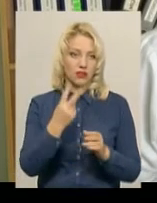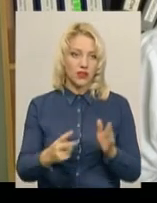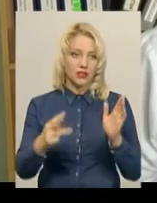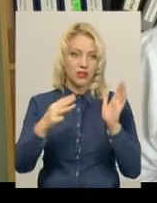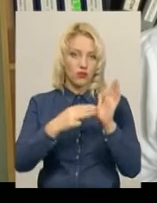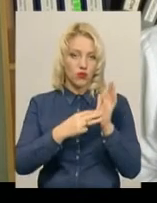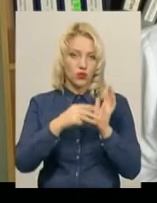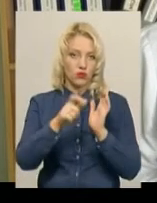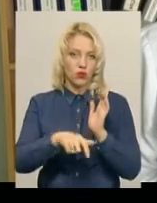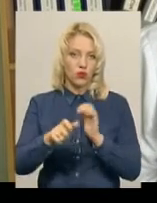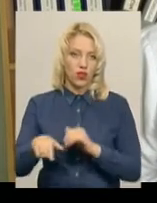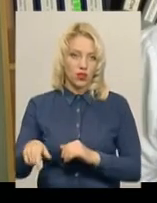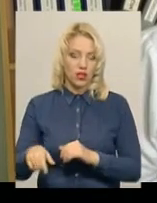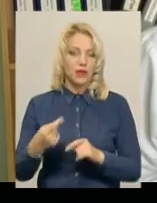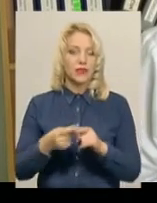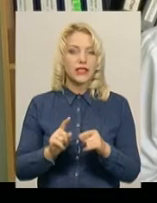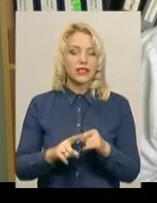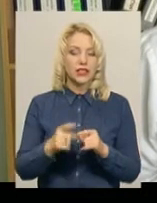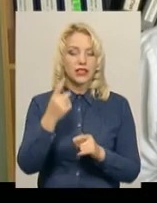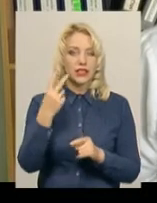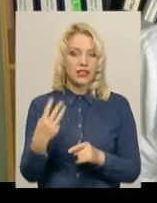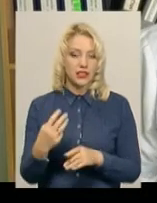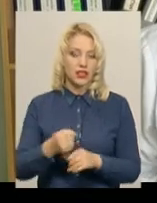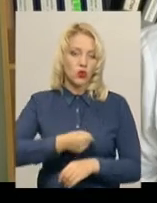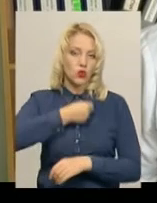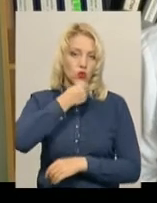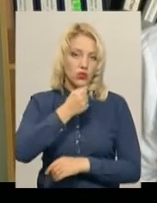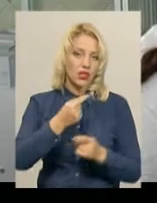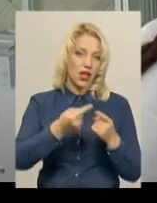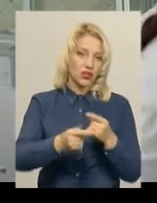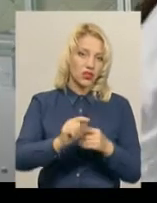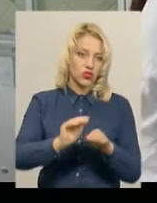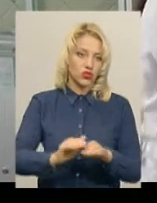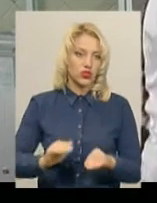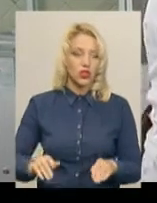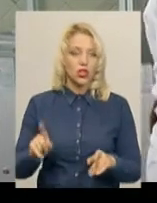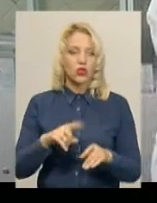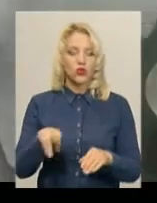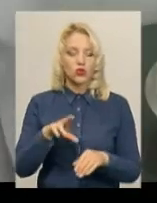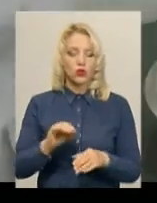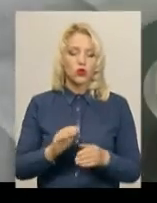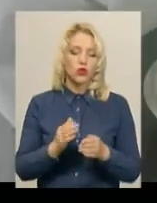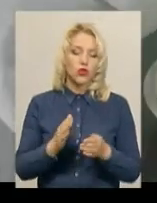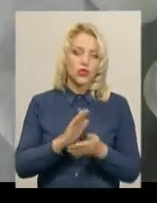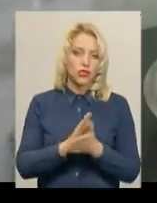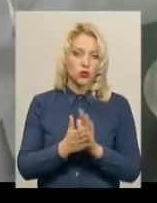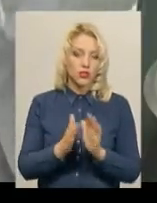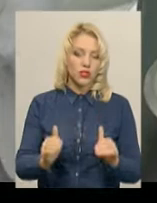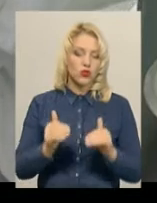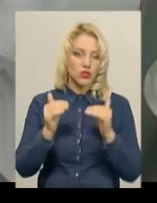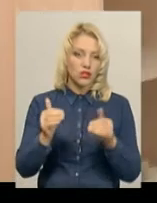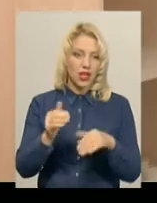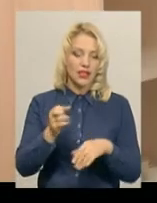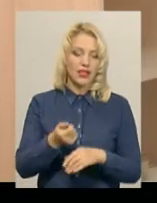людей. З них третина дорослих, остальні – діти. Що ж до ситуації зростанням кількості хворих на кір на